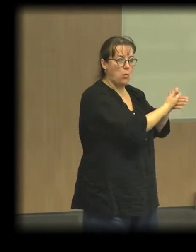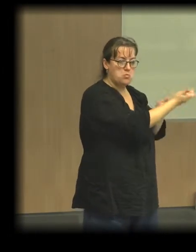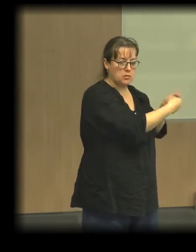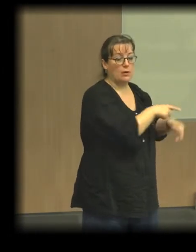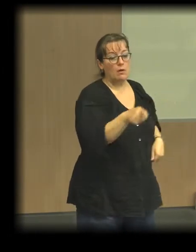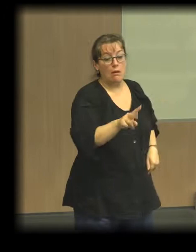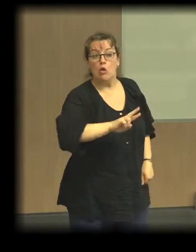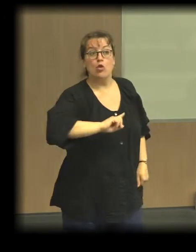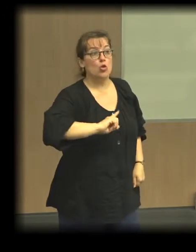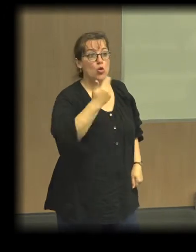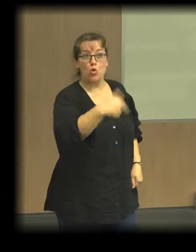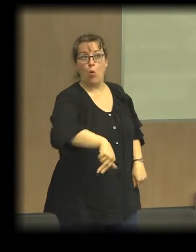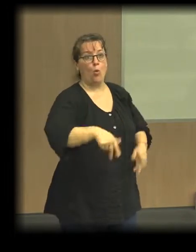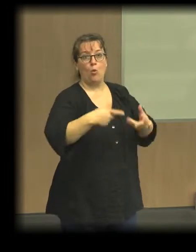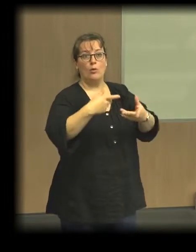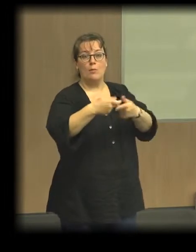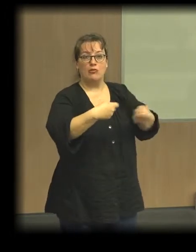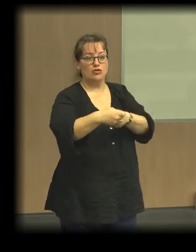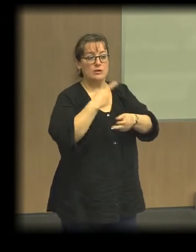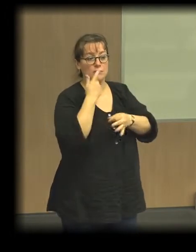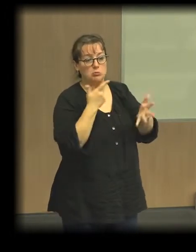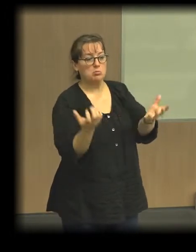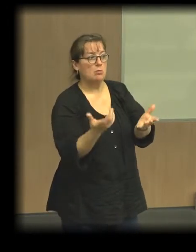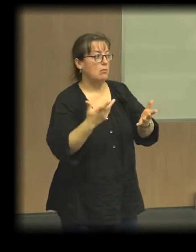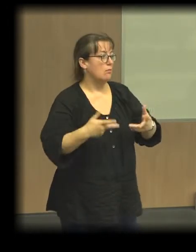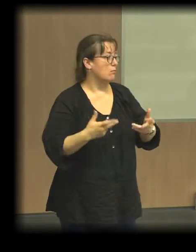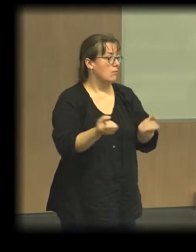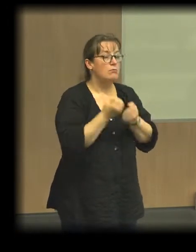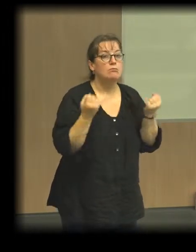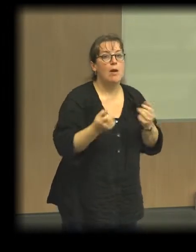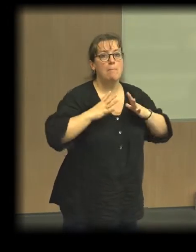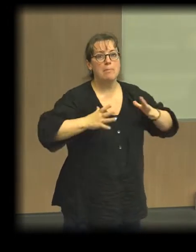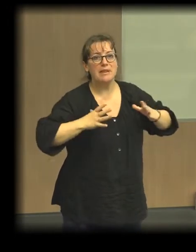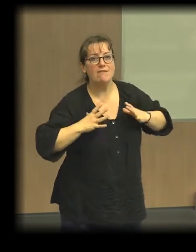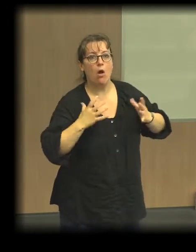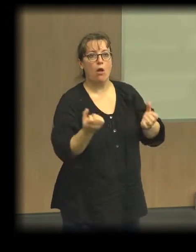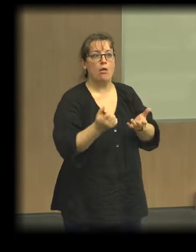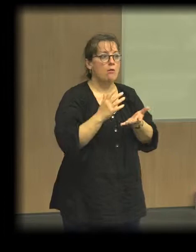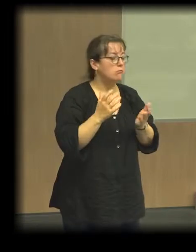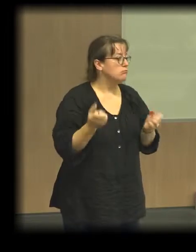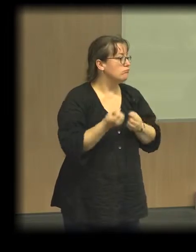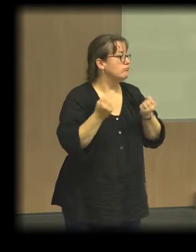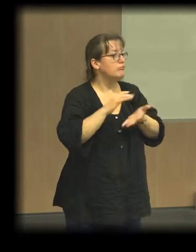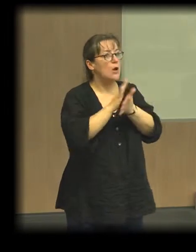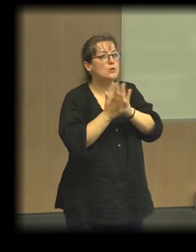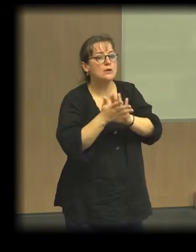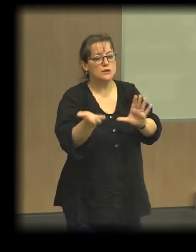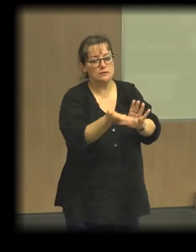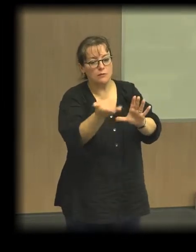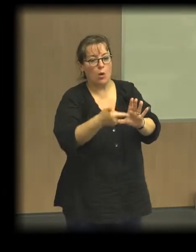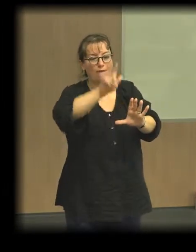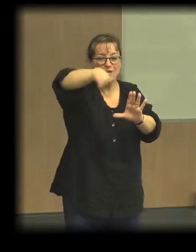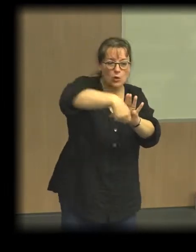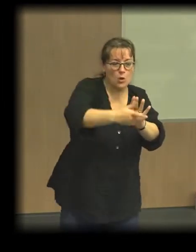qui serait celle de l'ensemble associatif, parce que cet ensemble associatif, il prend de plus en plus de place. Et on voit bien que cet ensemble